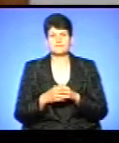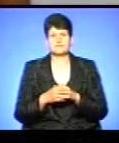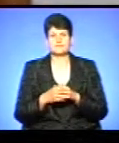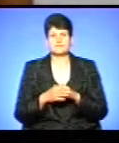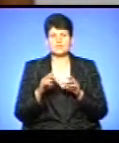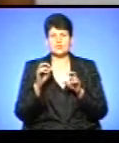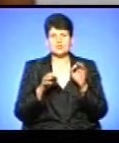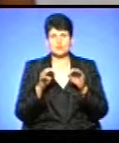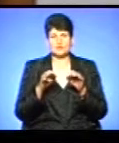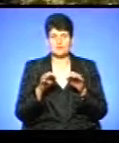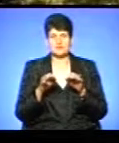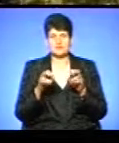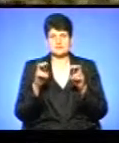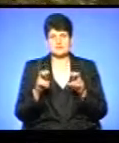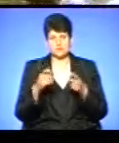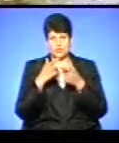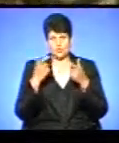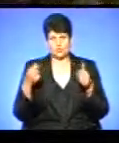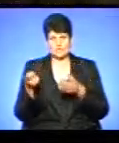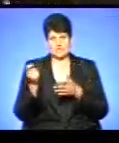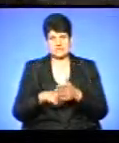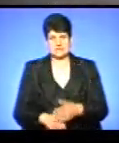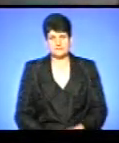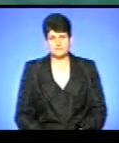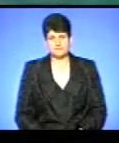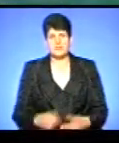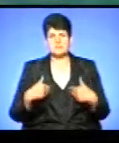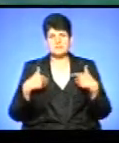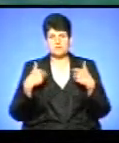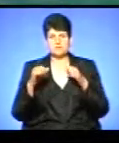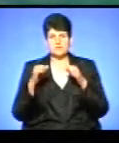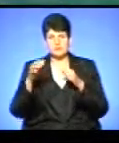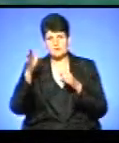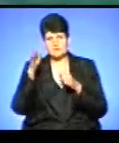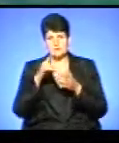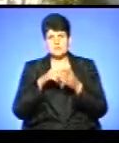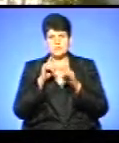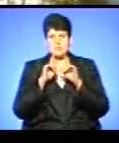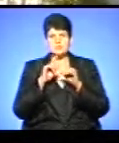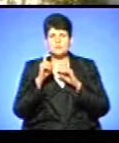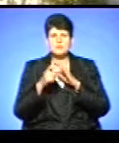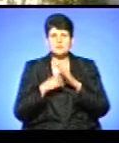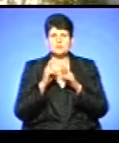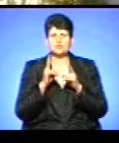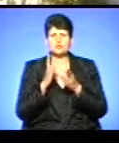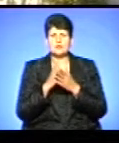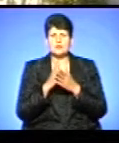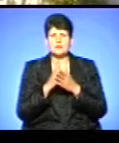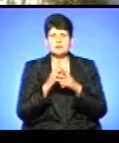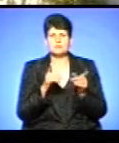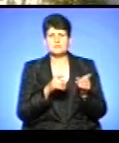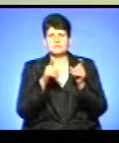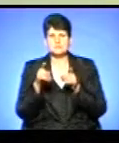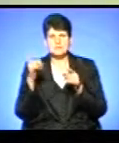Судове засідання виложити закритим». Ми звернулися до управління освіти міської ради, щоб дізнатися, хто є правонаступником